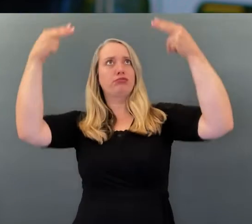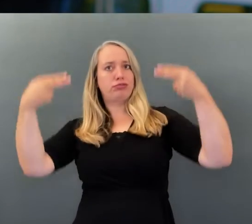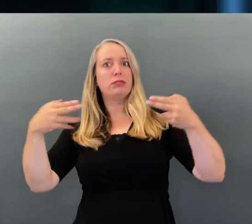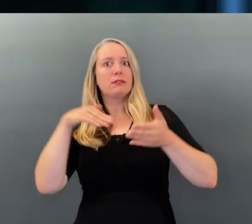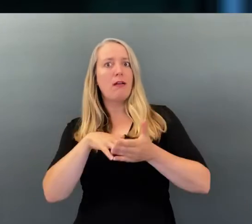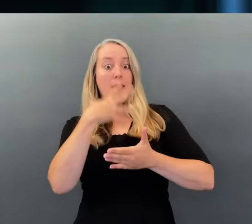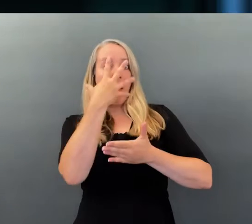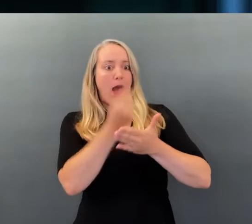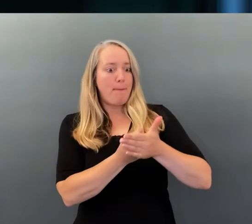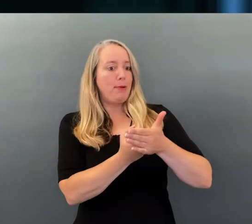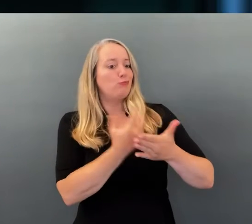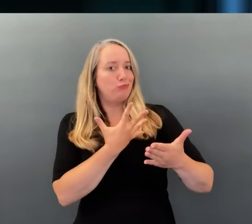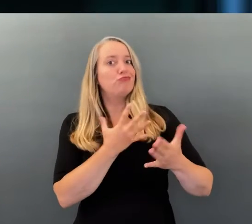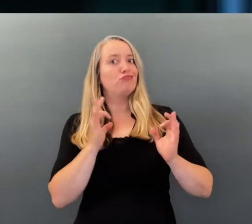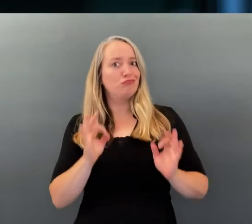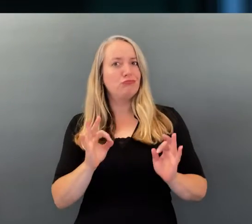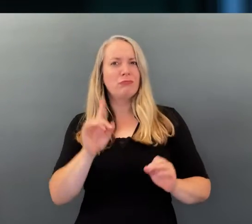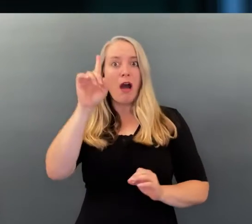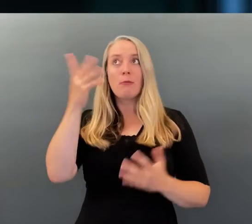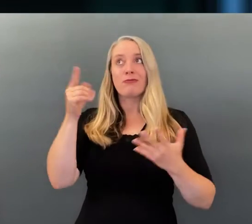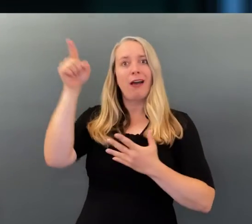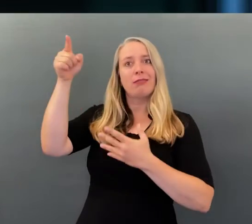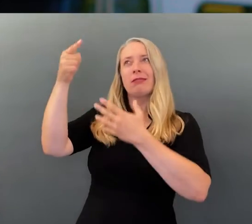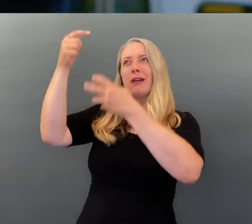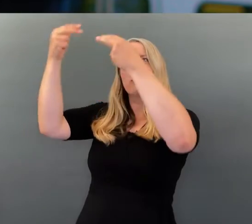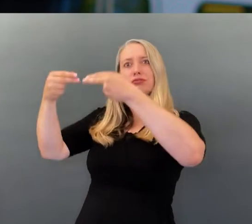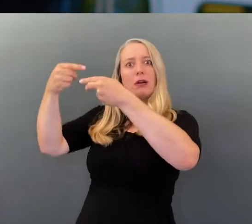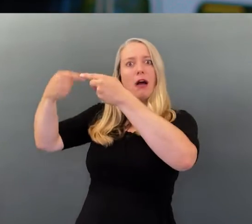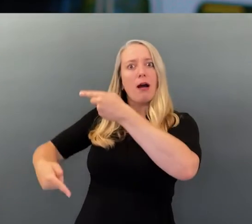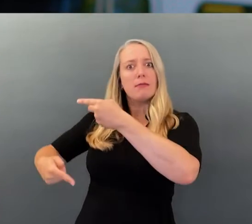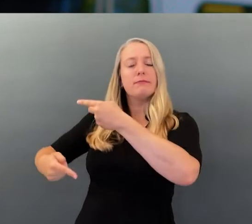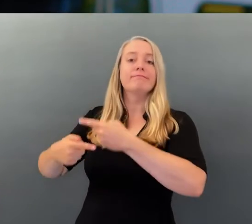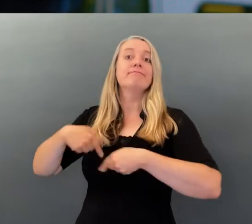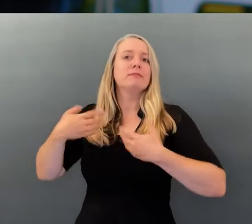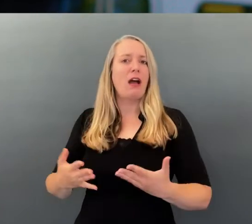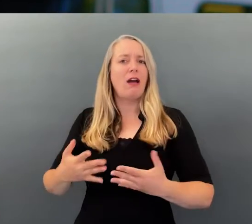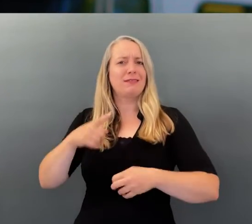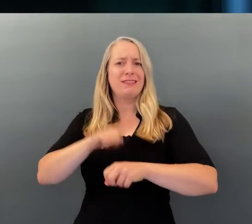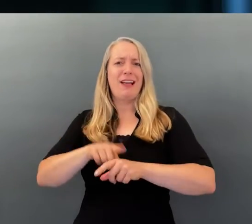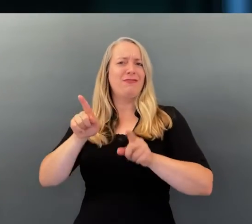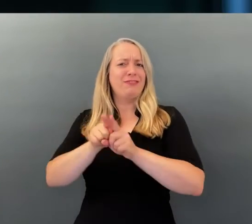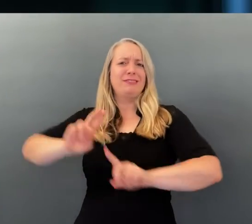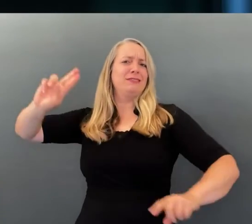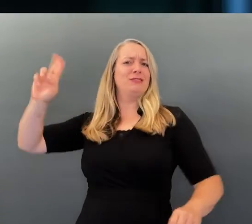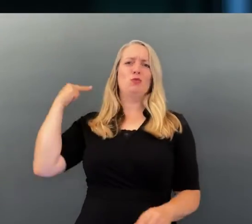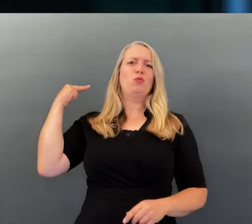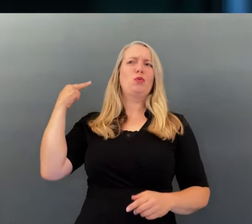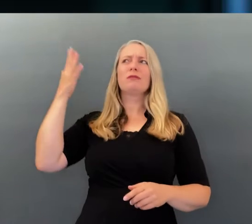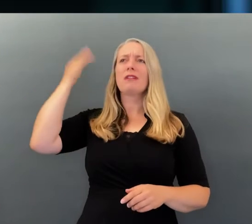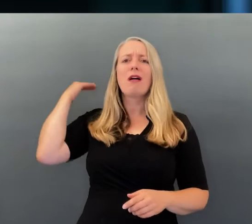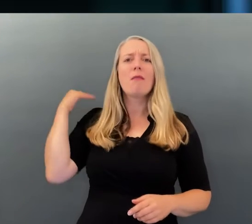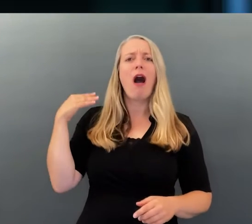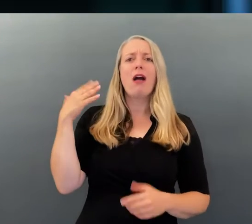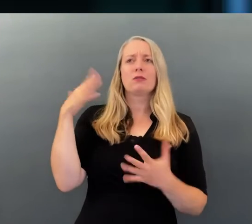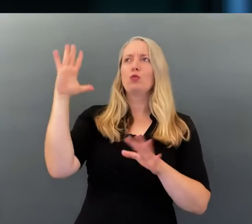brauchen kann. Fällen aber die digitalen Anzeigen aus. Dann bin ich zurück in die Zeit, in der es